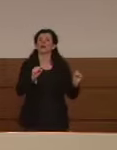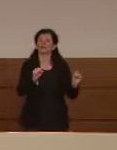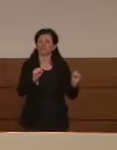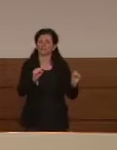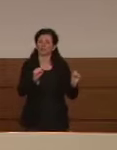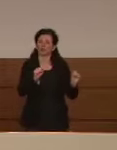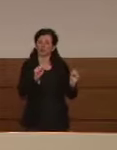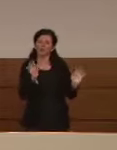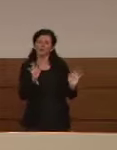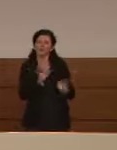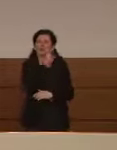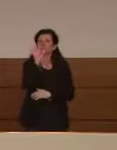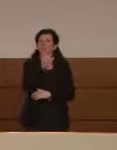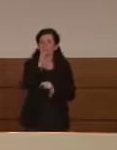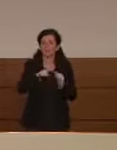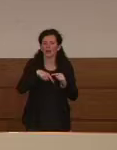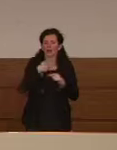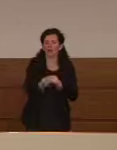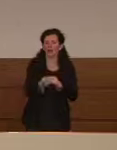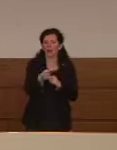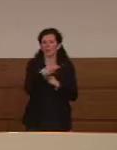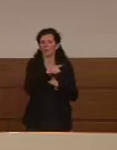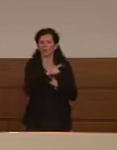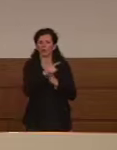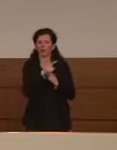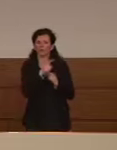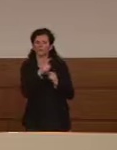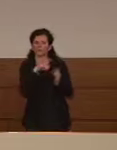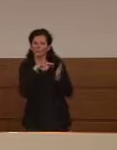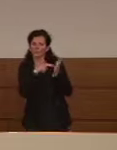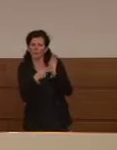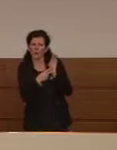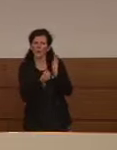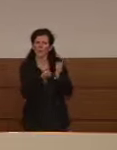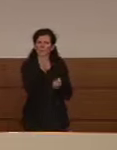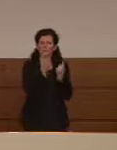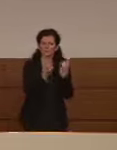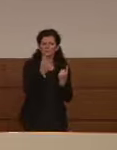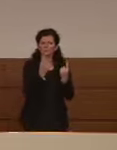non sembra avere particolari residui.